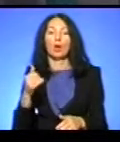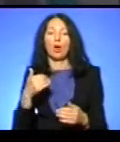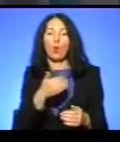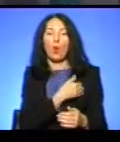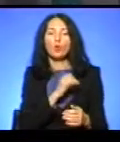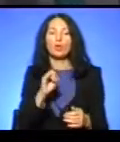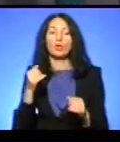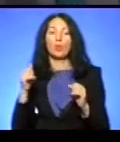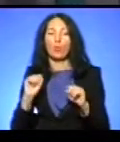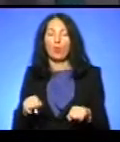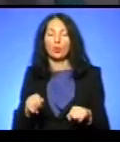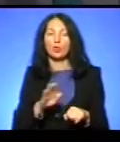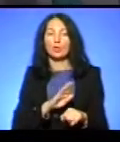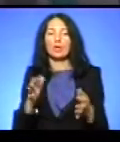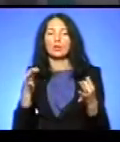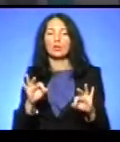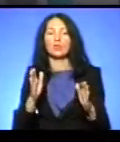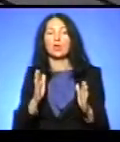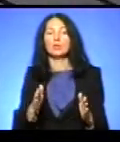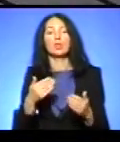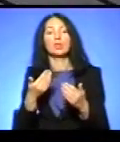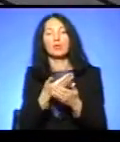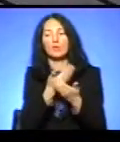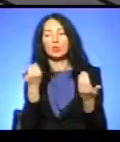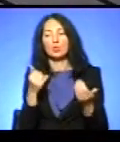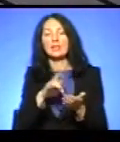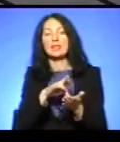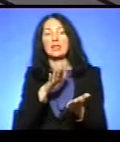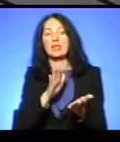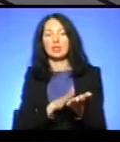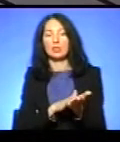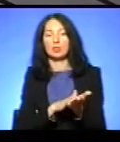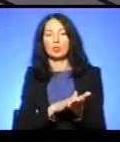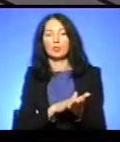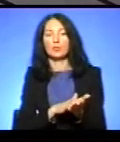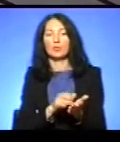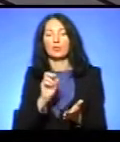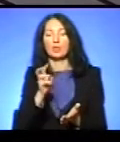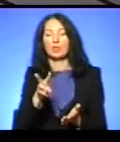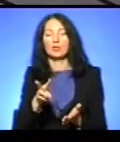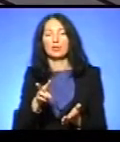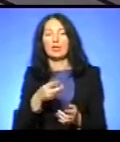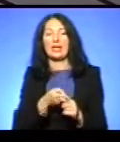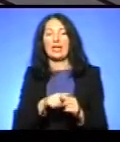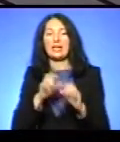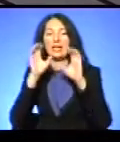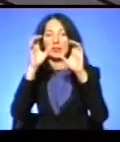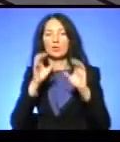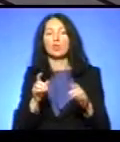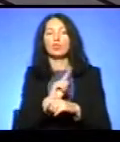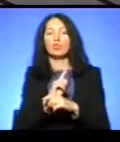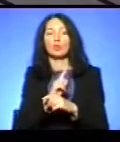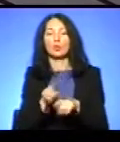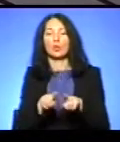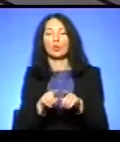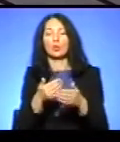Хочуть і можуть. Не дозволяє лише відсутність реєстру, чи якісь законодавчі норми також? Тому що, якщо до